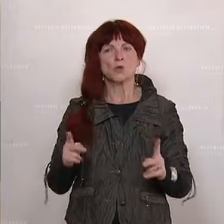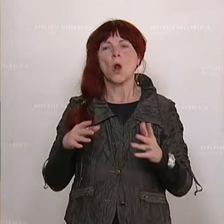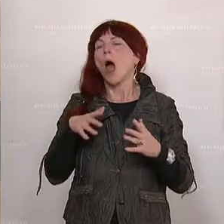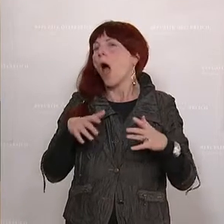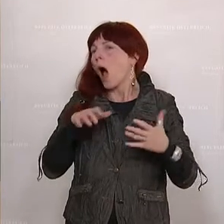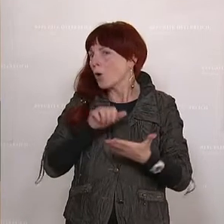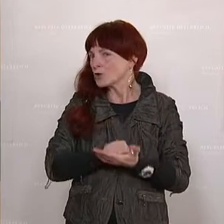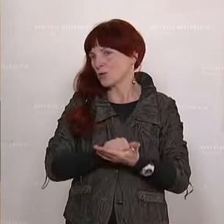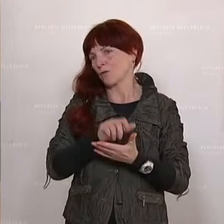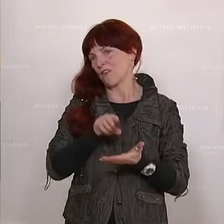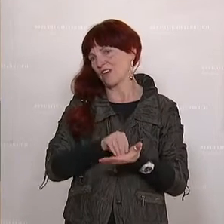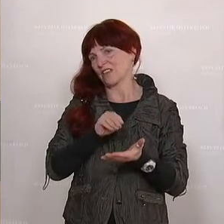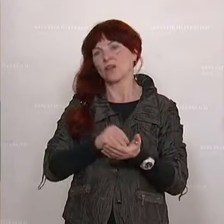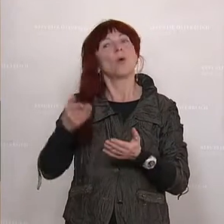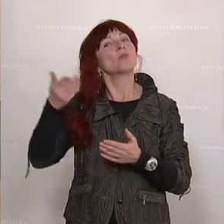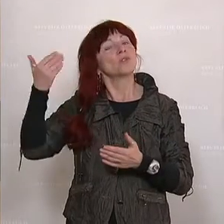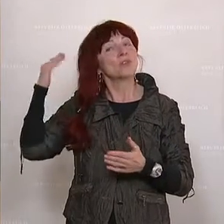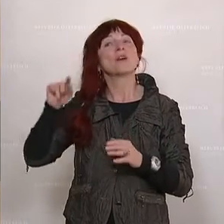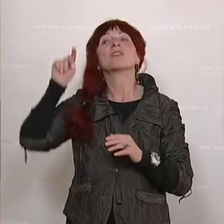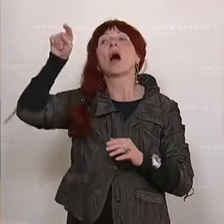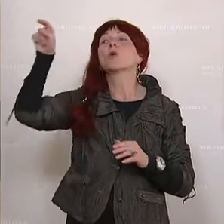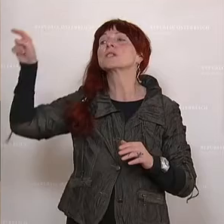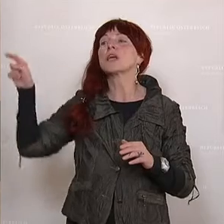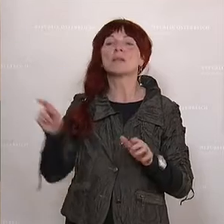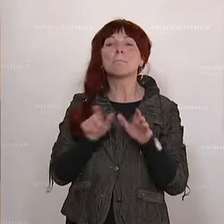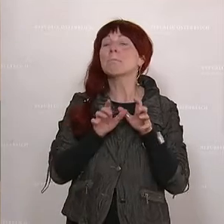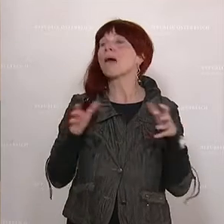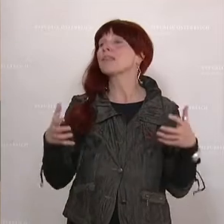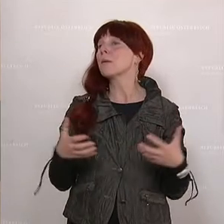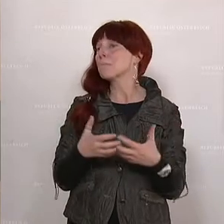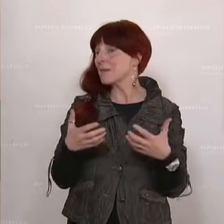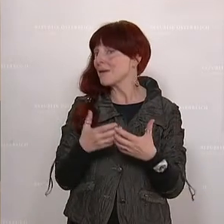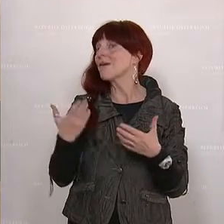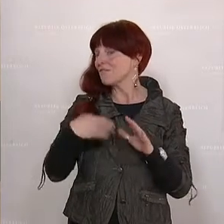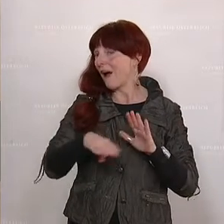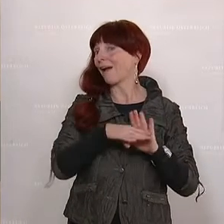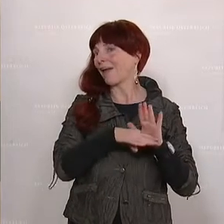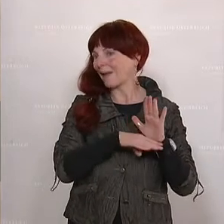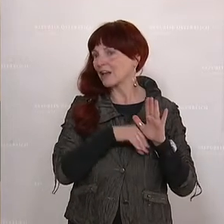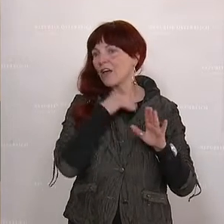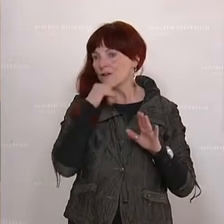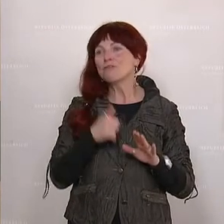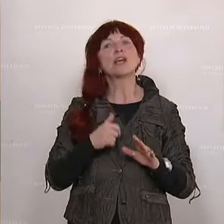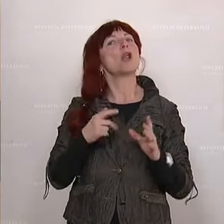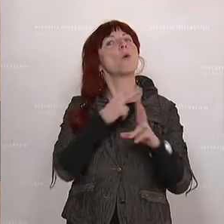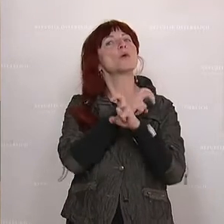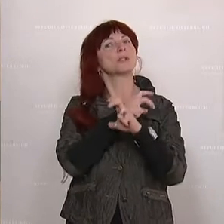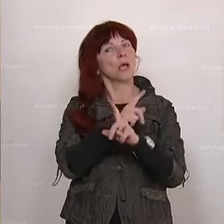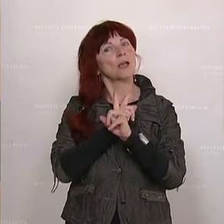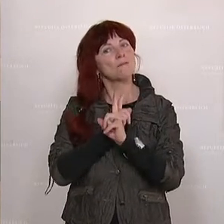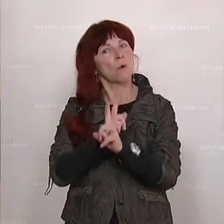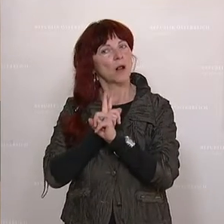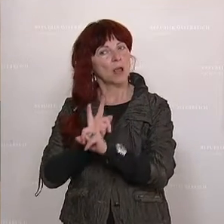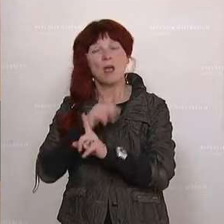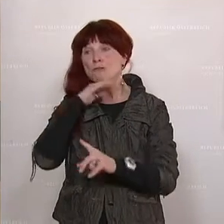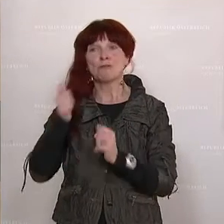draußen in der Pandemie hat es Regeln gegeben, an die sich viele Österreicherinnen und Österreicher, viele Sportlerinnen und Sportler gehalten haben. Und Gott sei Dank haben sich